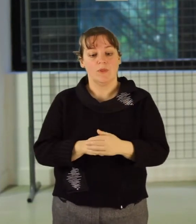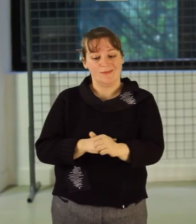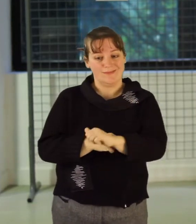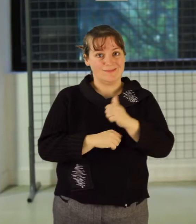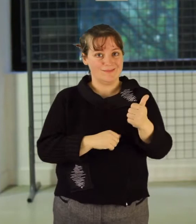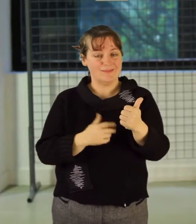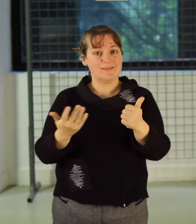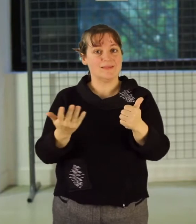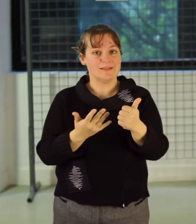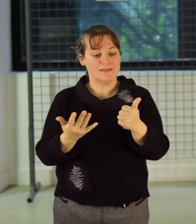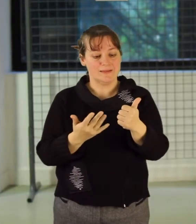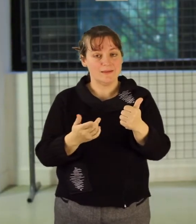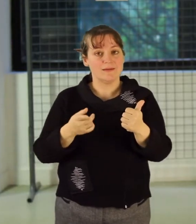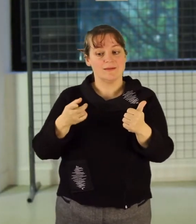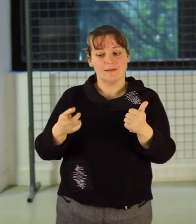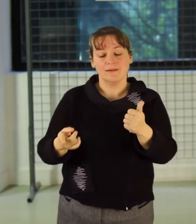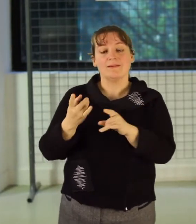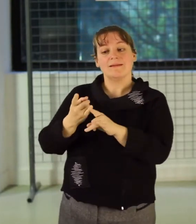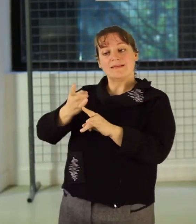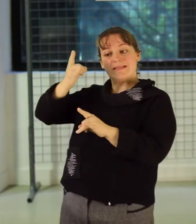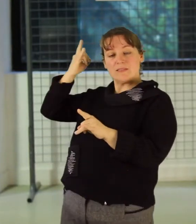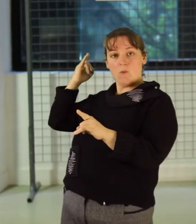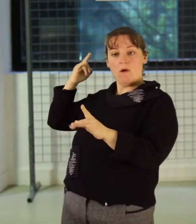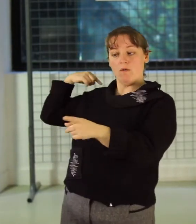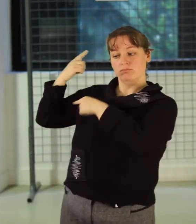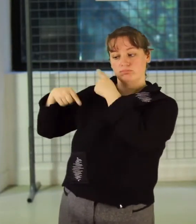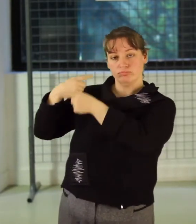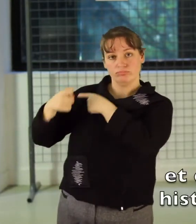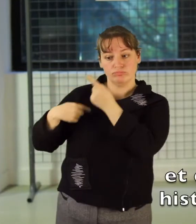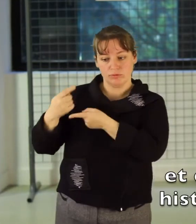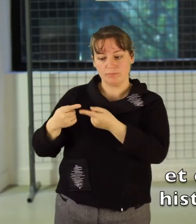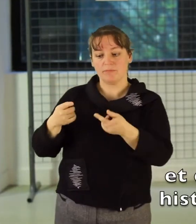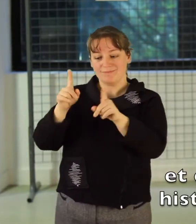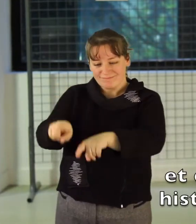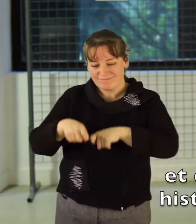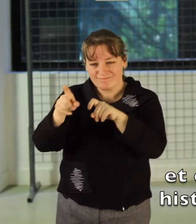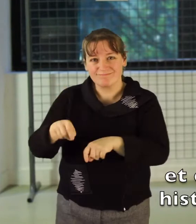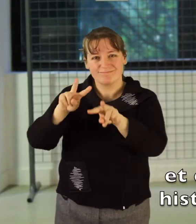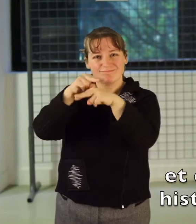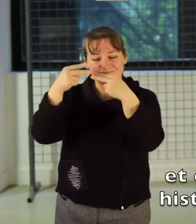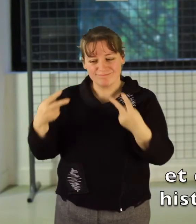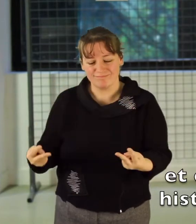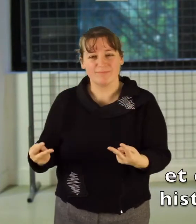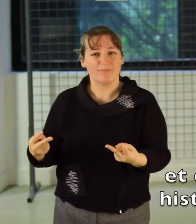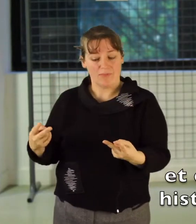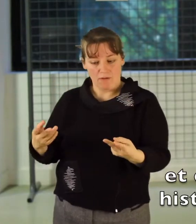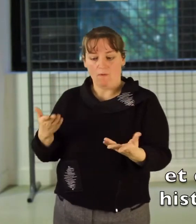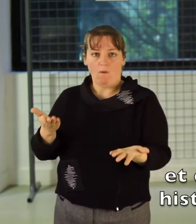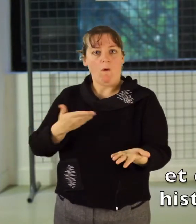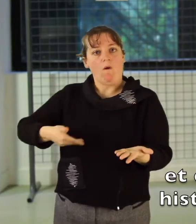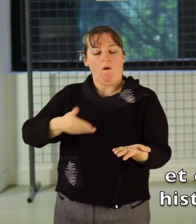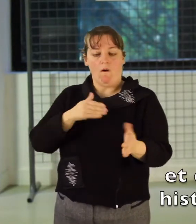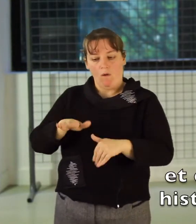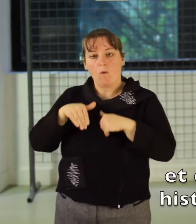D'abord parce qu'on y présente un potager du monde et c'est en lien avec la tradition de ce site